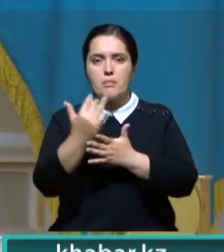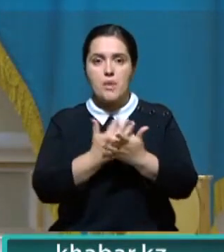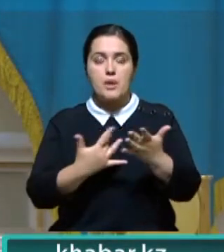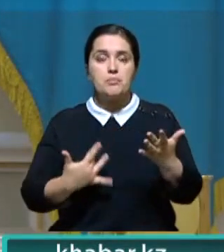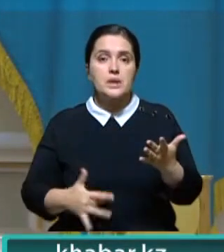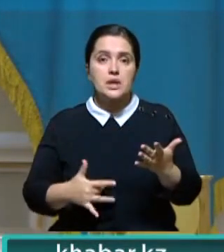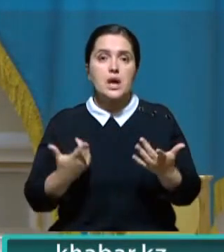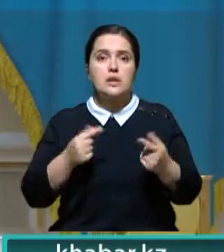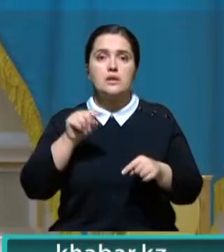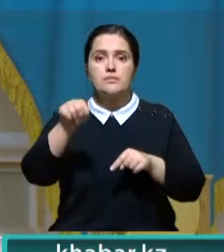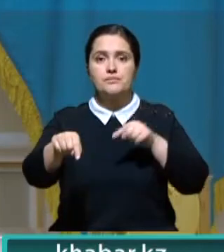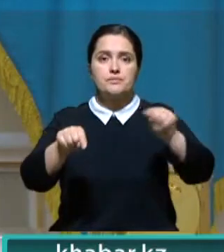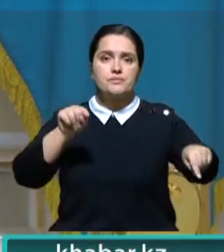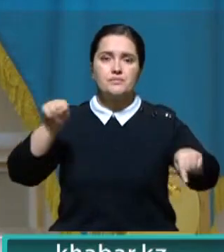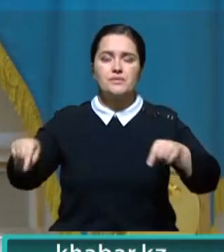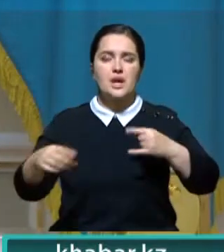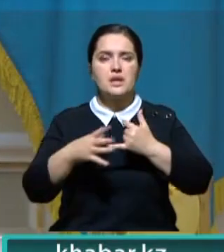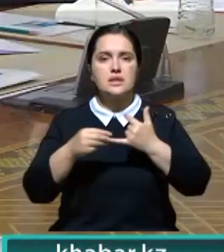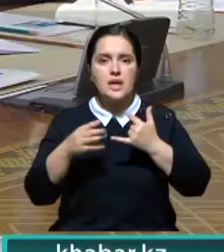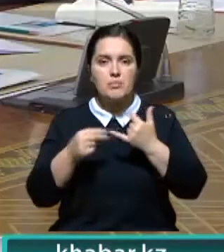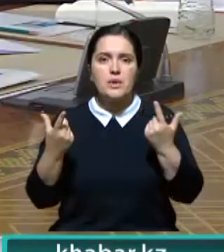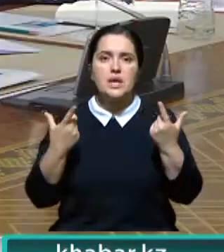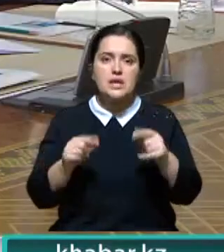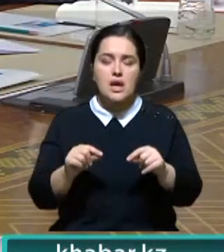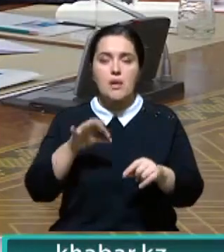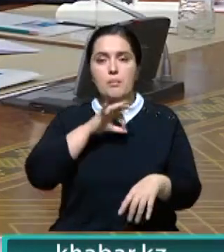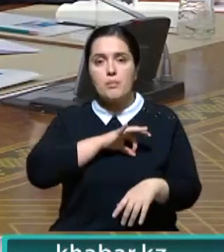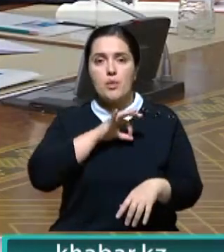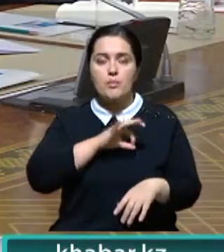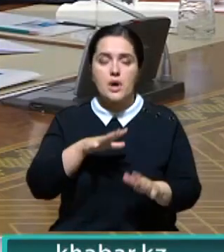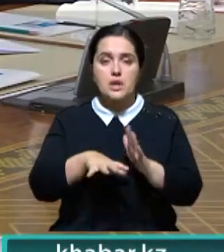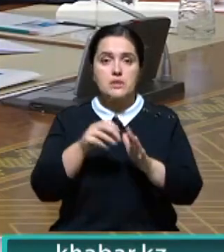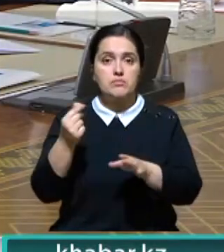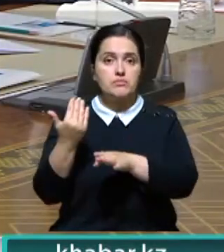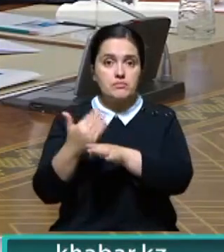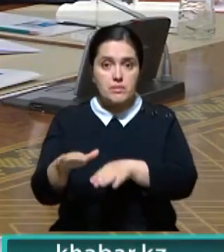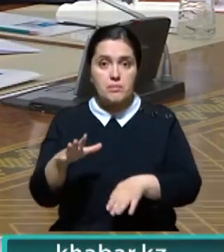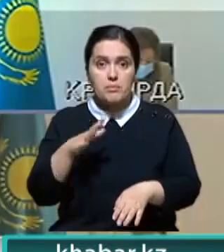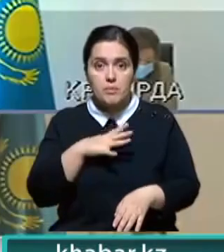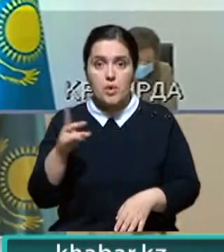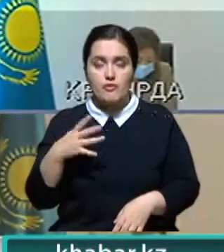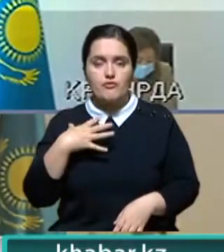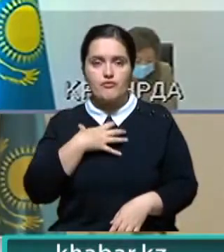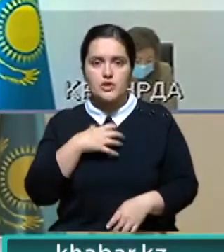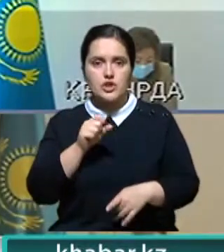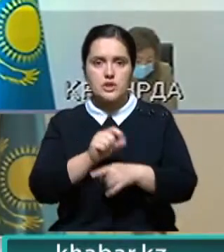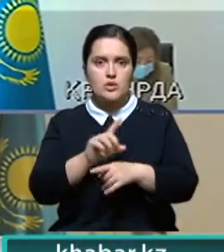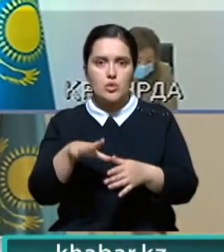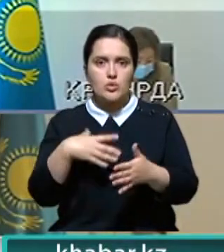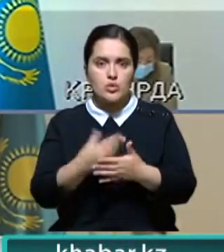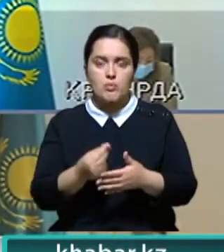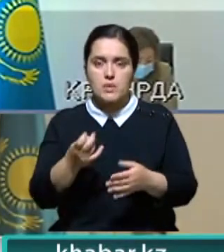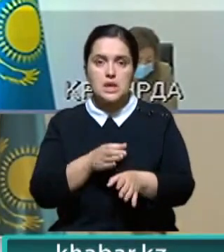ресурсов с открытой геологической информацией. Средства были выделены, но эта важнейшая задача до сих пор не